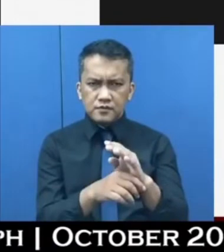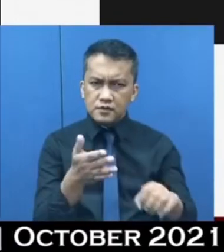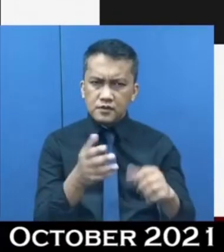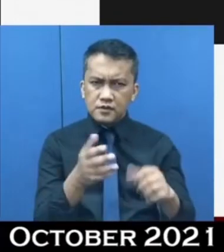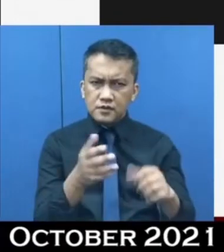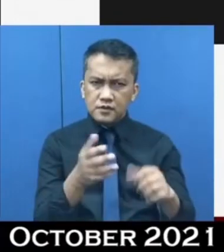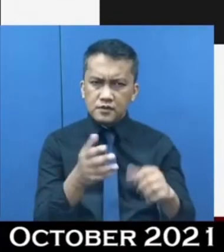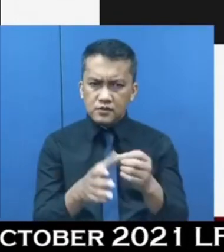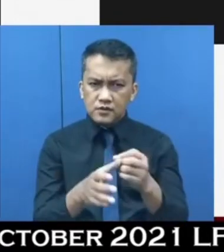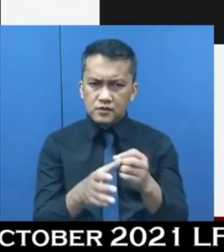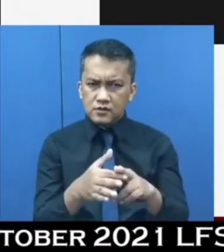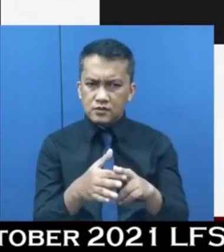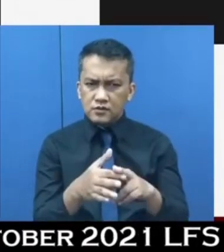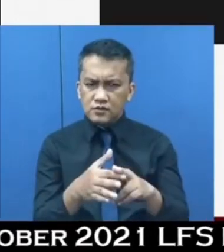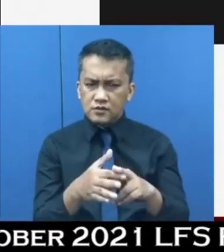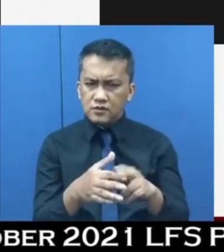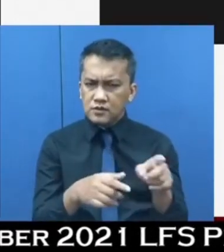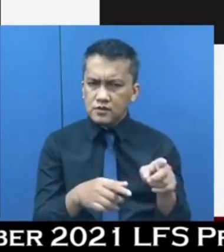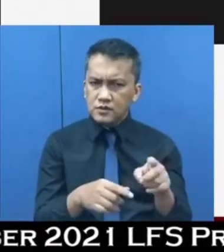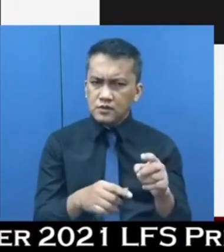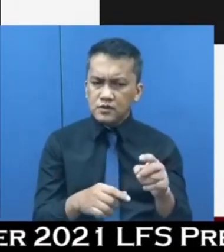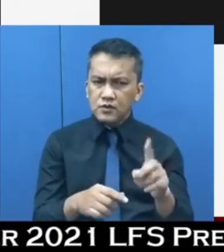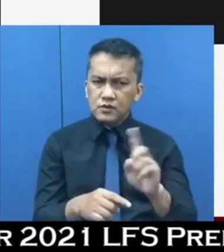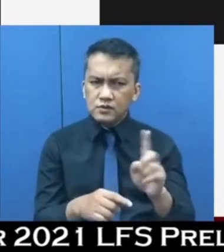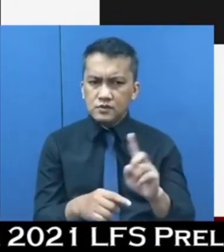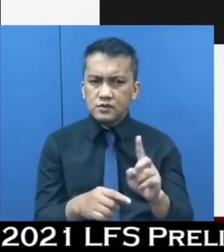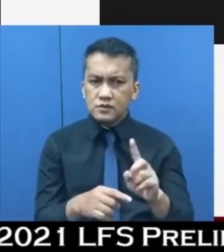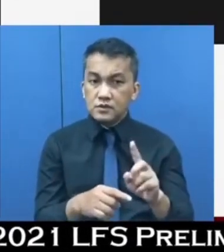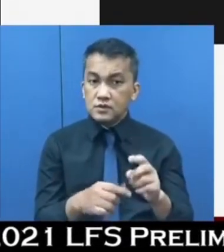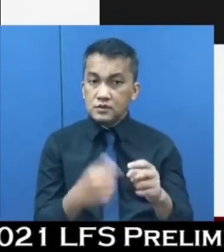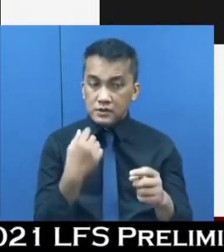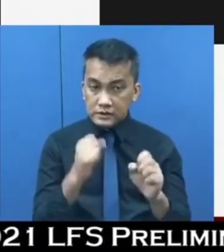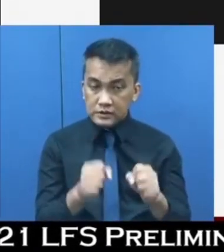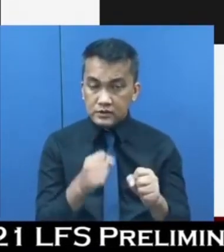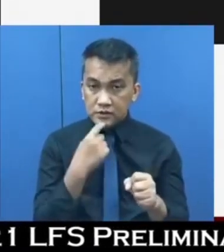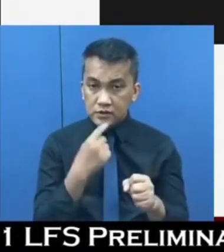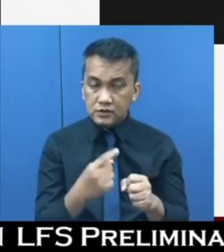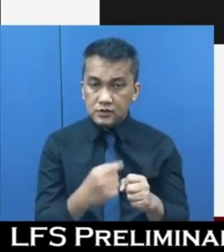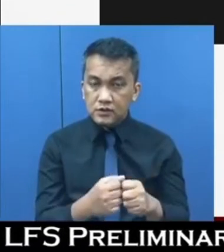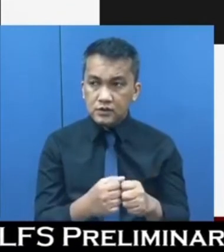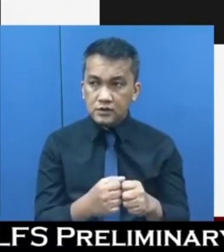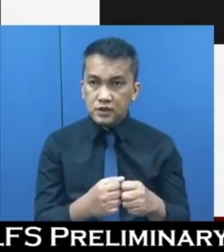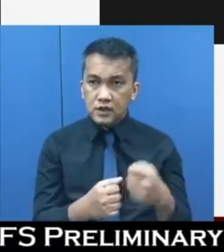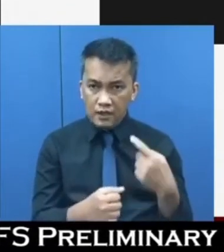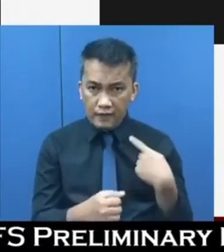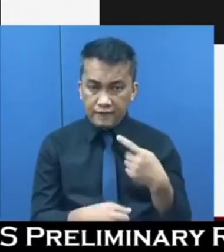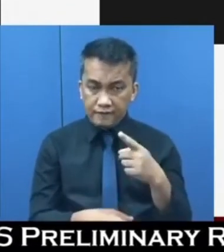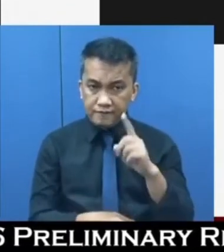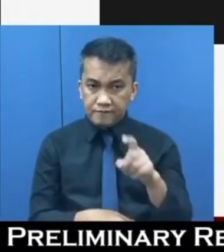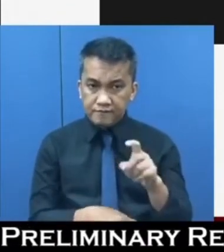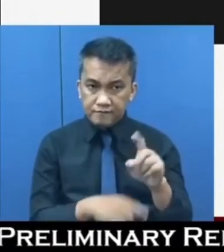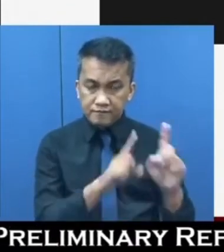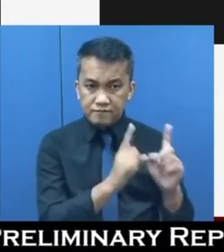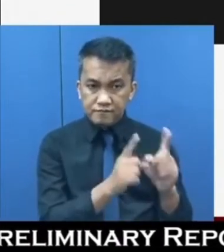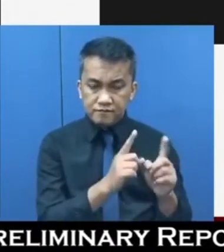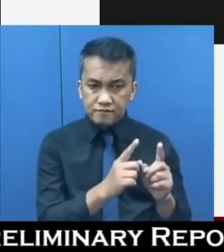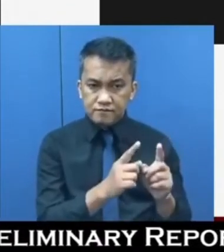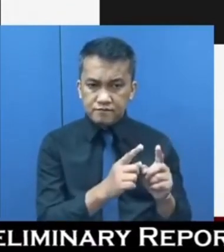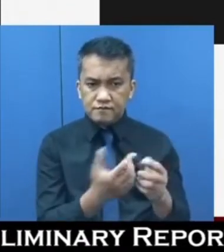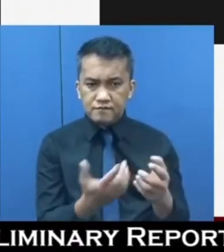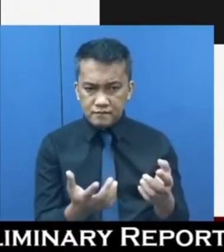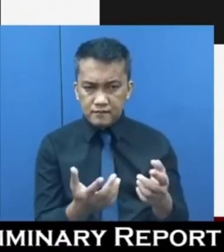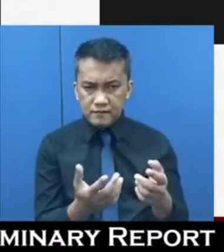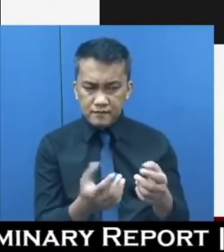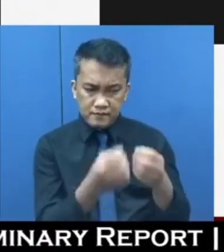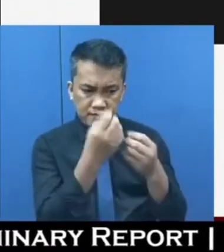teaching jobs. Saka, can you say, have you talked to them and parang did they